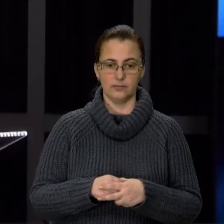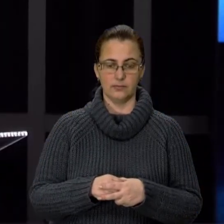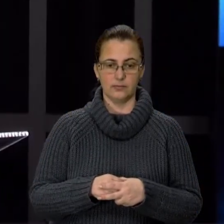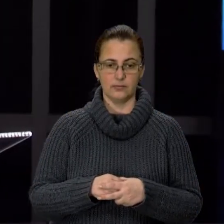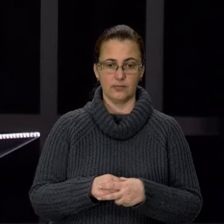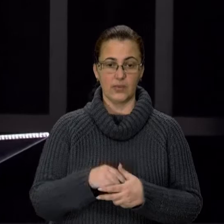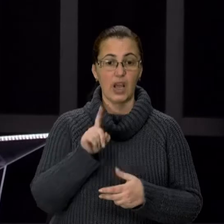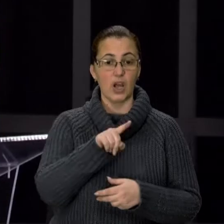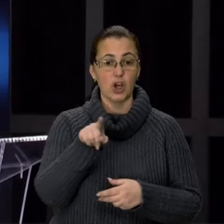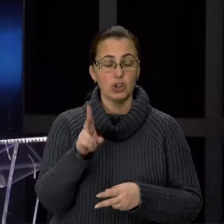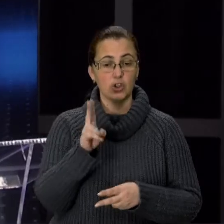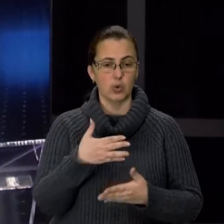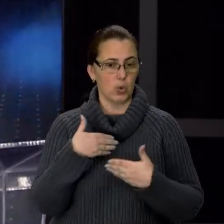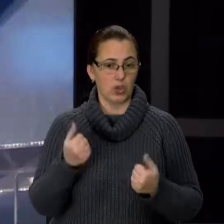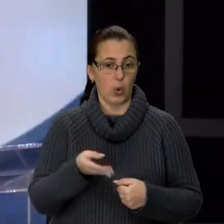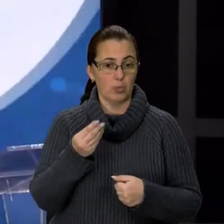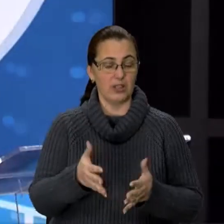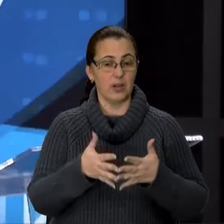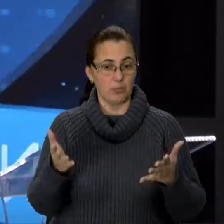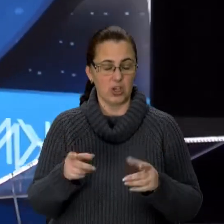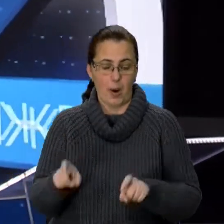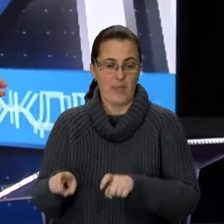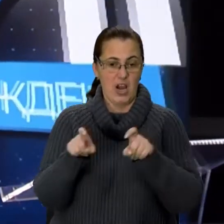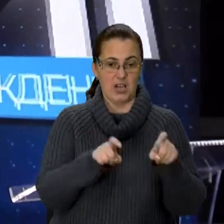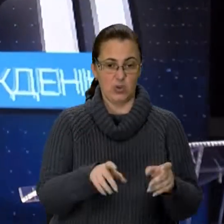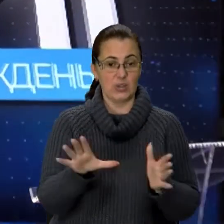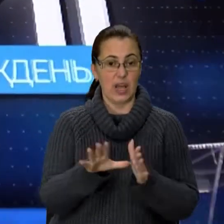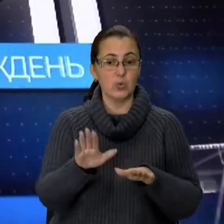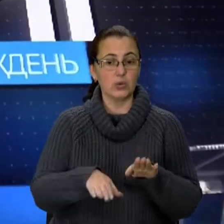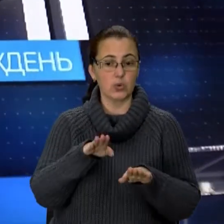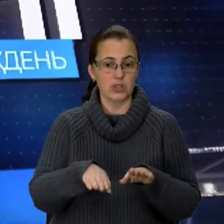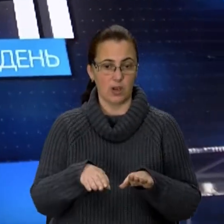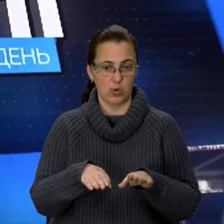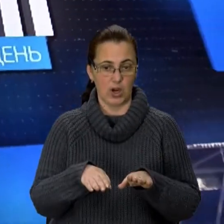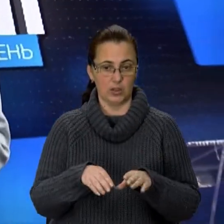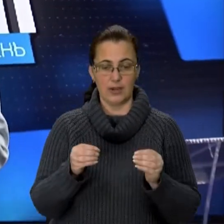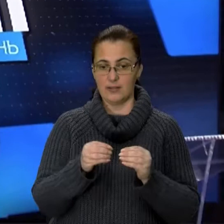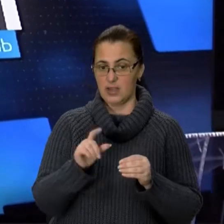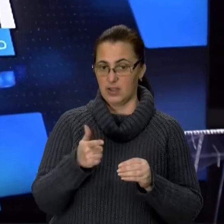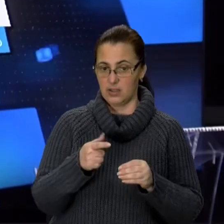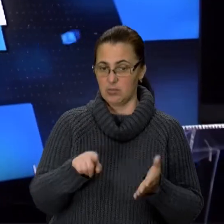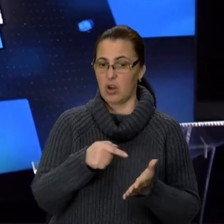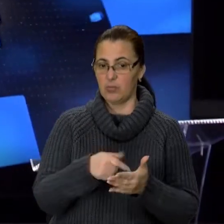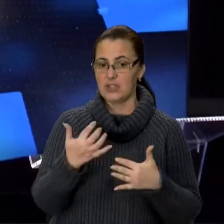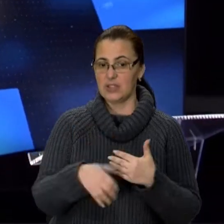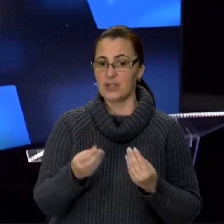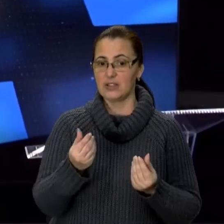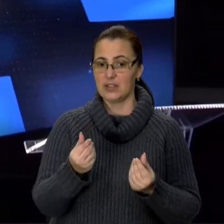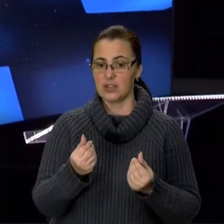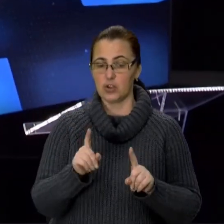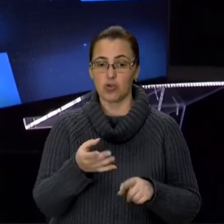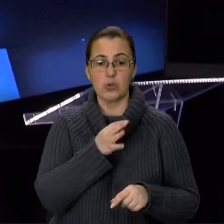Ну, а ті, хто не хоче платити більше, уже пересідають на електросамокати. До речі, 10 гривень – це у місті середня ціна, аби